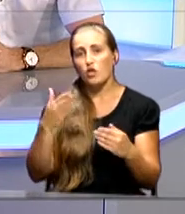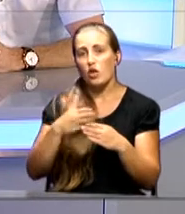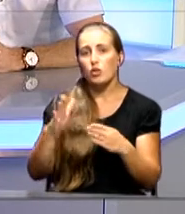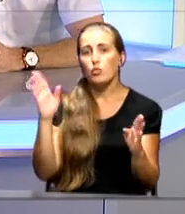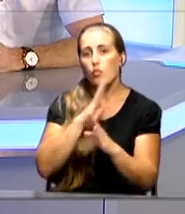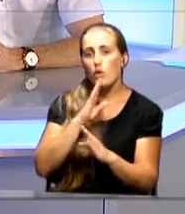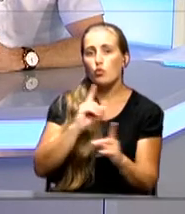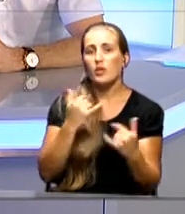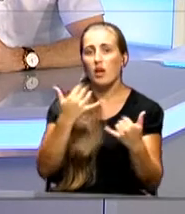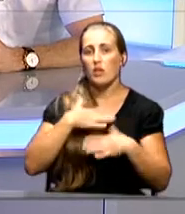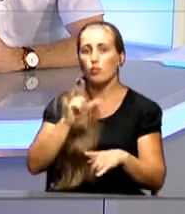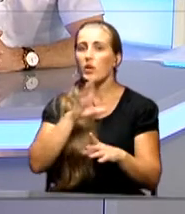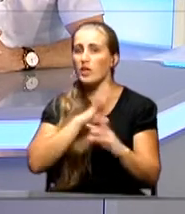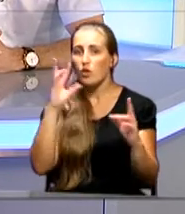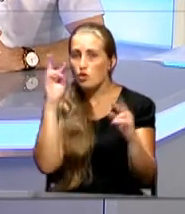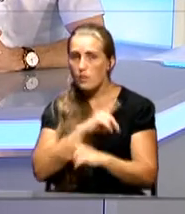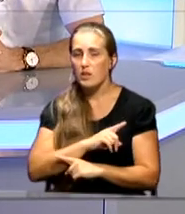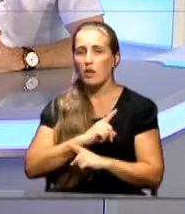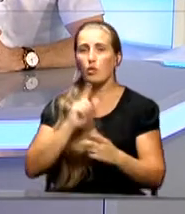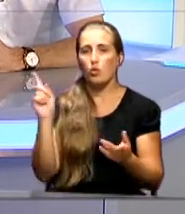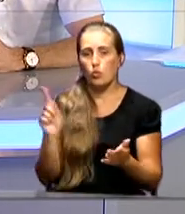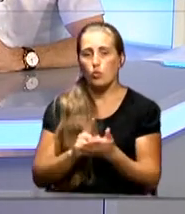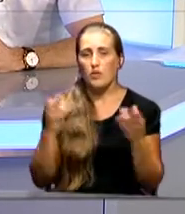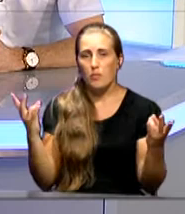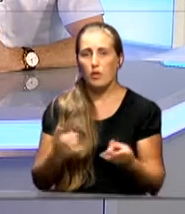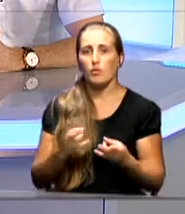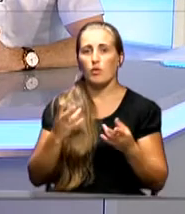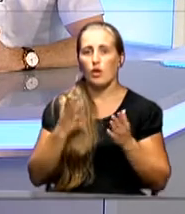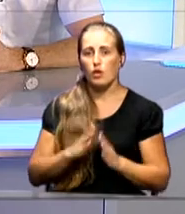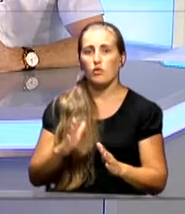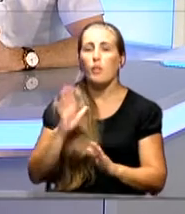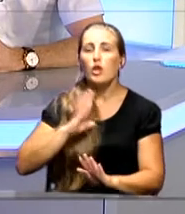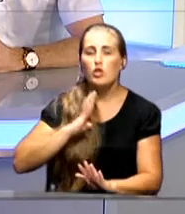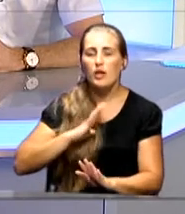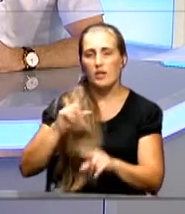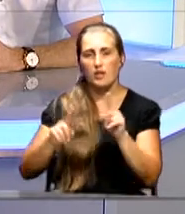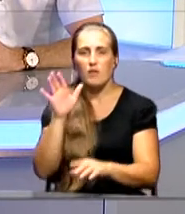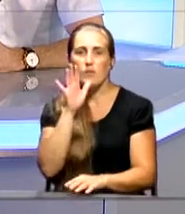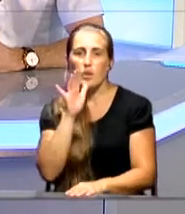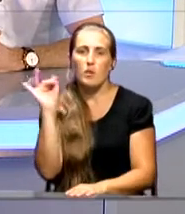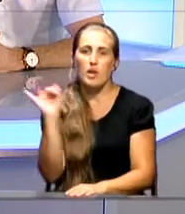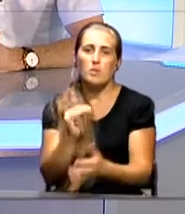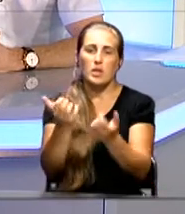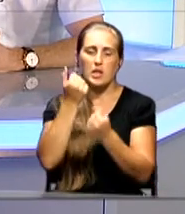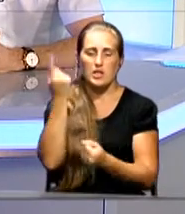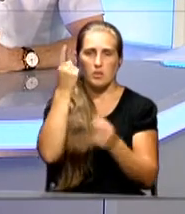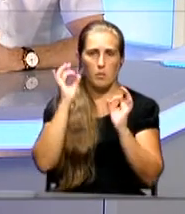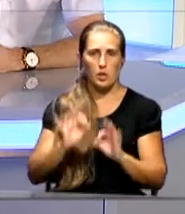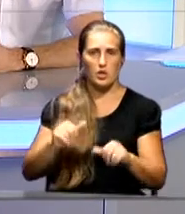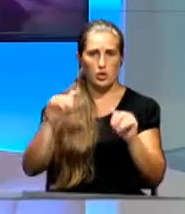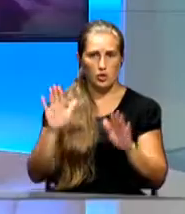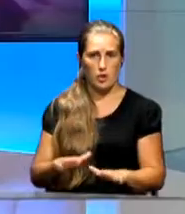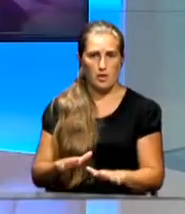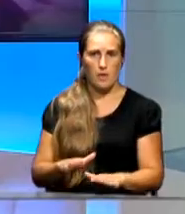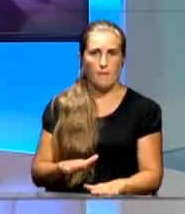Крыма. Чтобы не ошибиться, необходимо, естественно, прождать некоторое время и принять единственное правильное решение. То есть отбой,